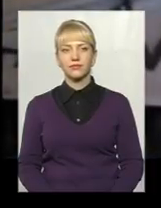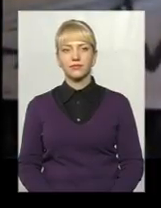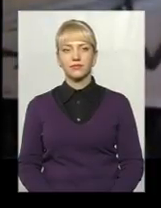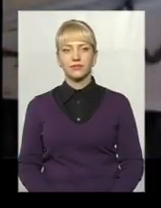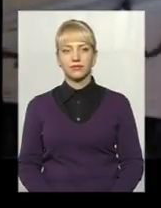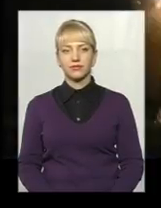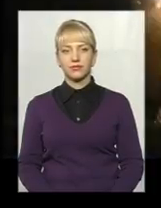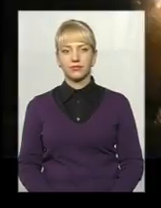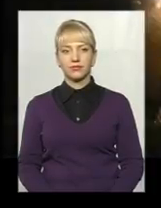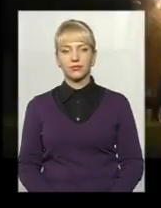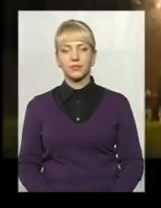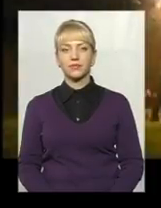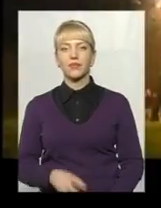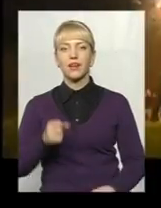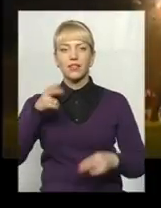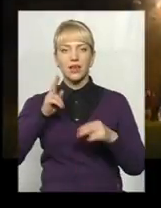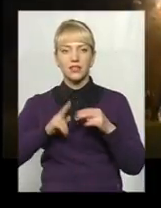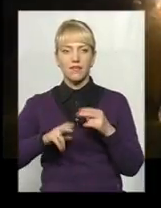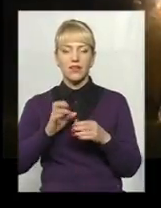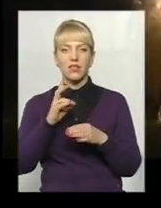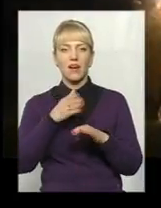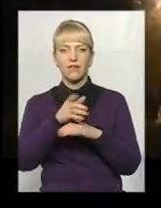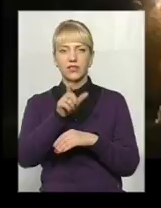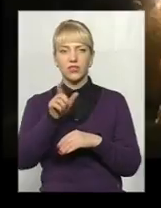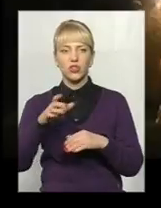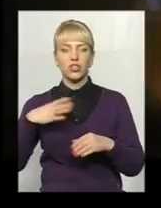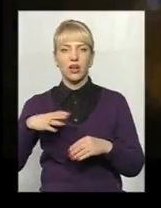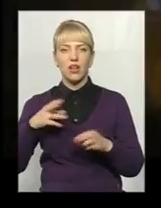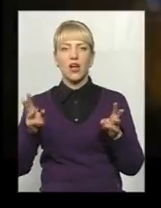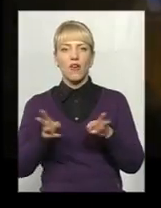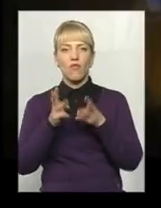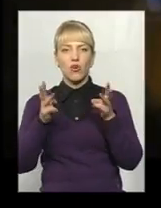А на завершення на відвідувачів чекало вогняне шоу.